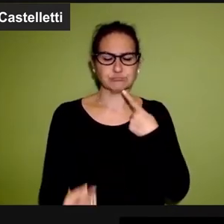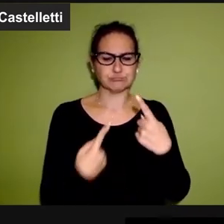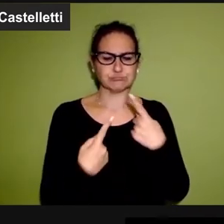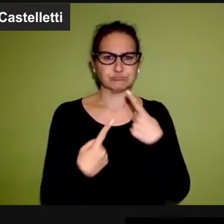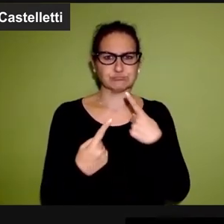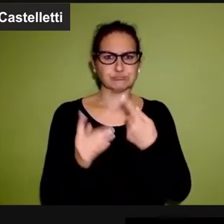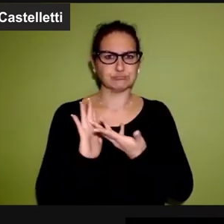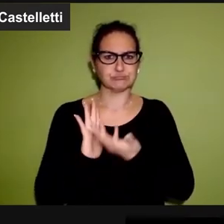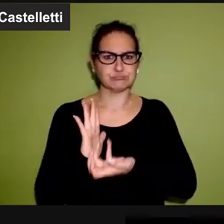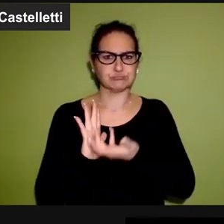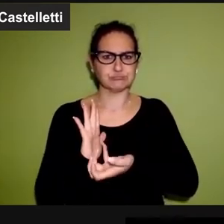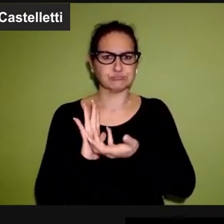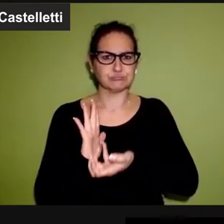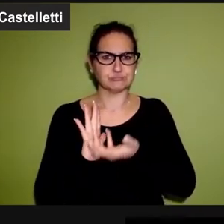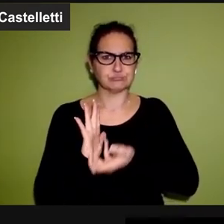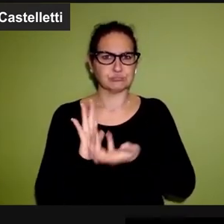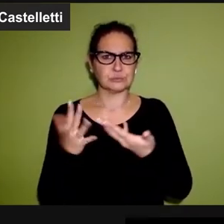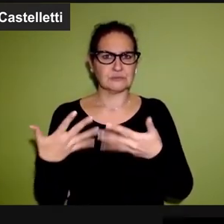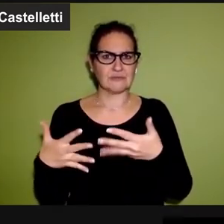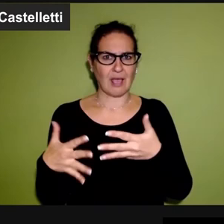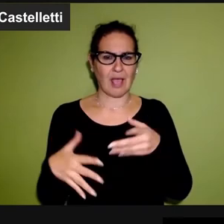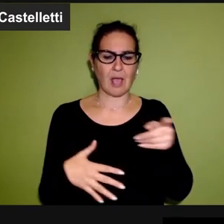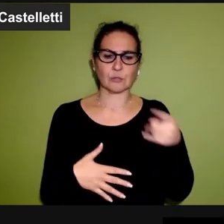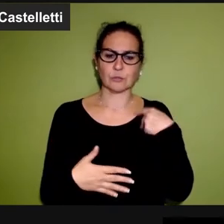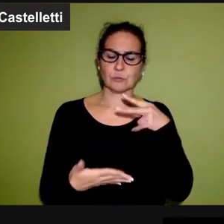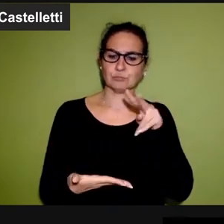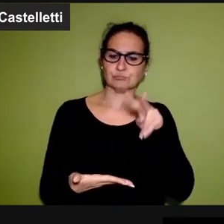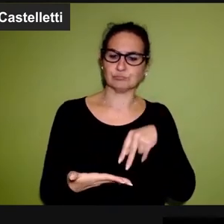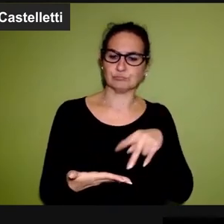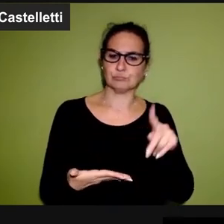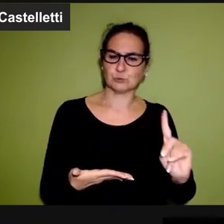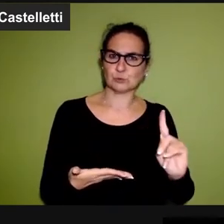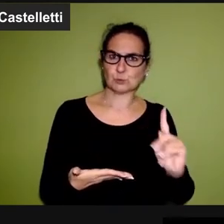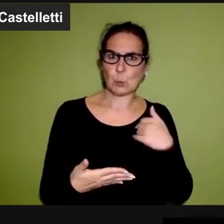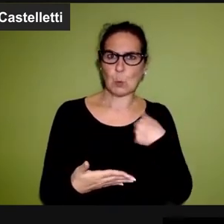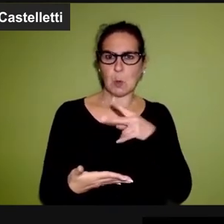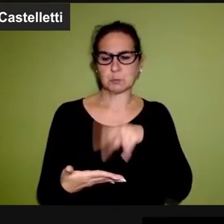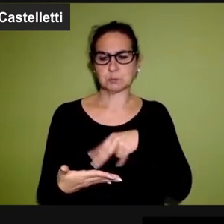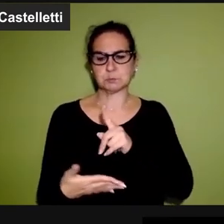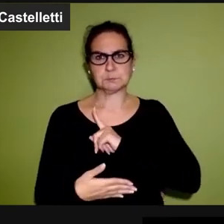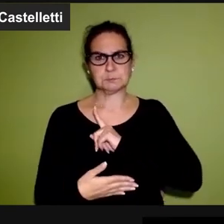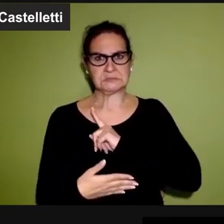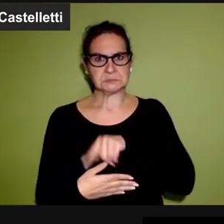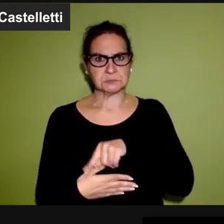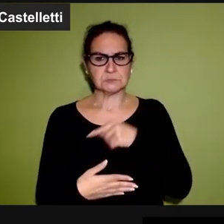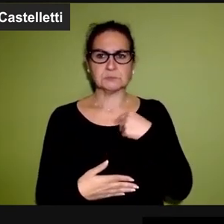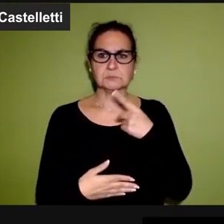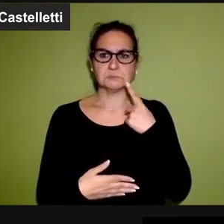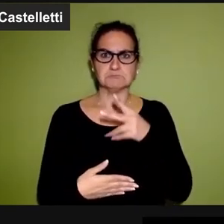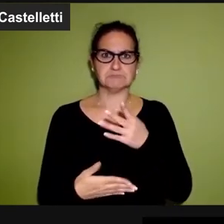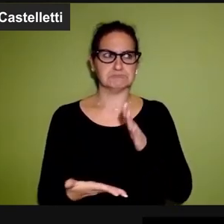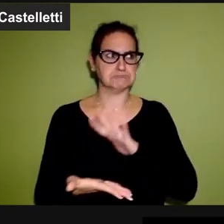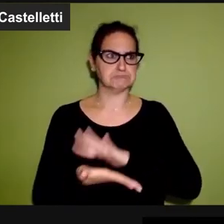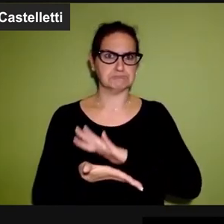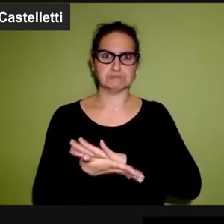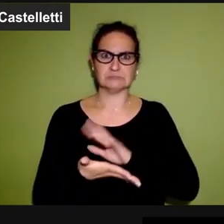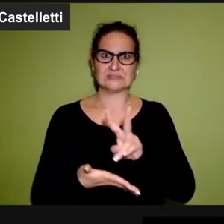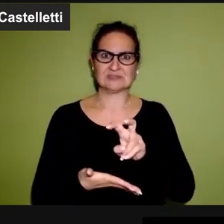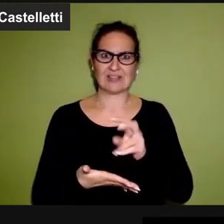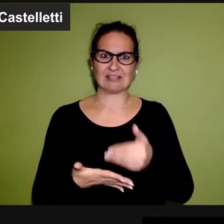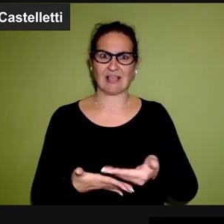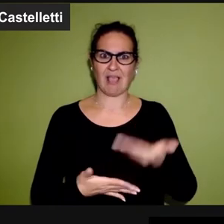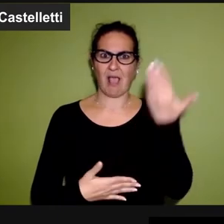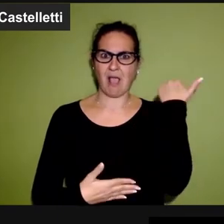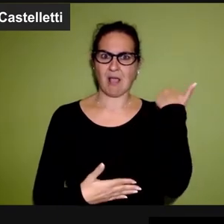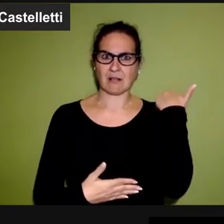registrato una lunghissima conversazione,'abbiamo poi sbobbinata, lui ha rivisto la sua parte e l'ho pubblicata vent